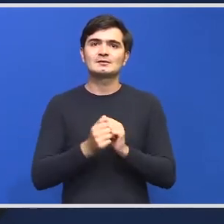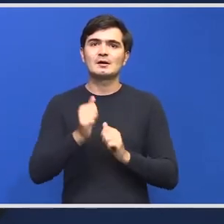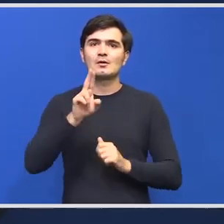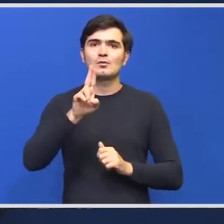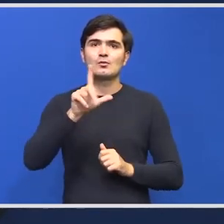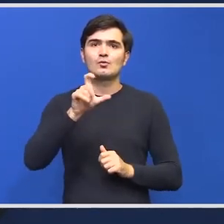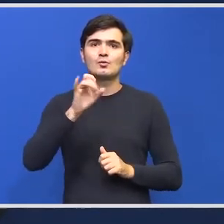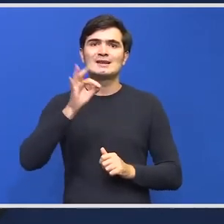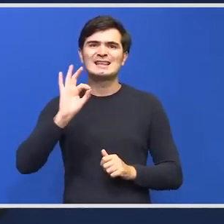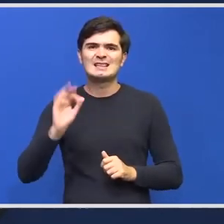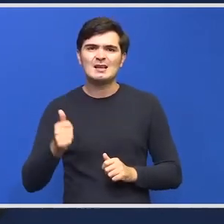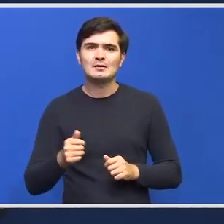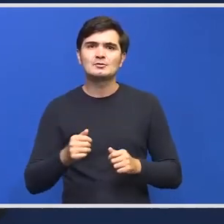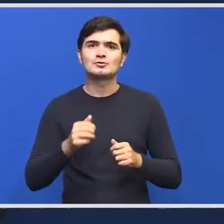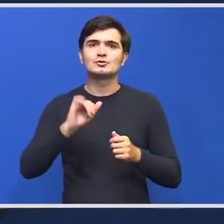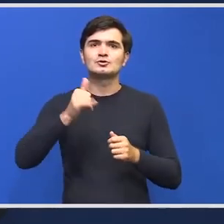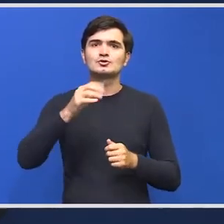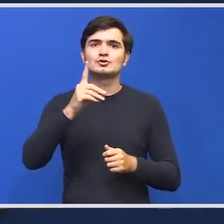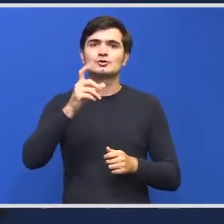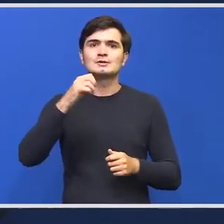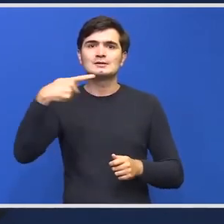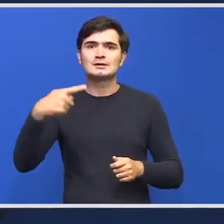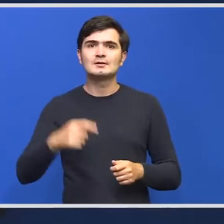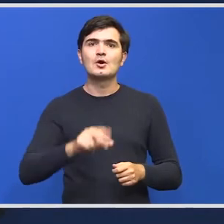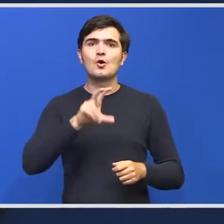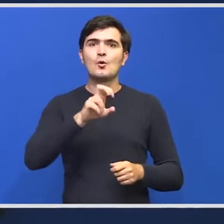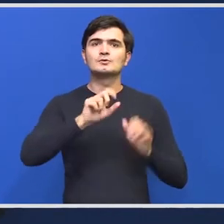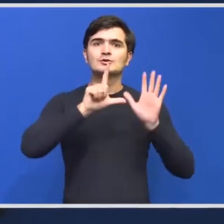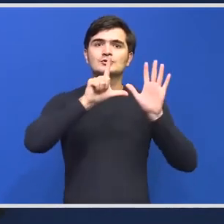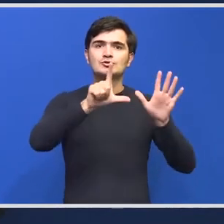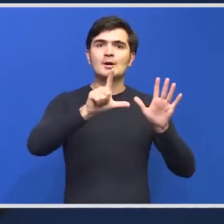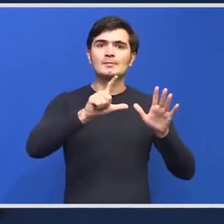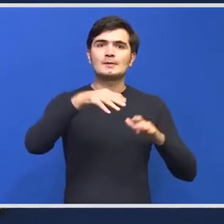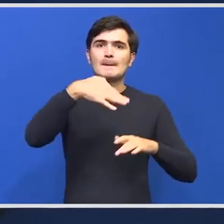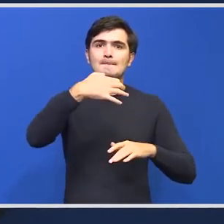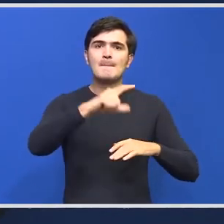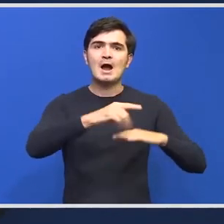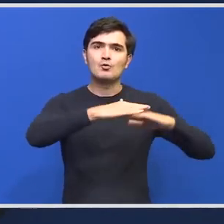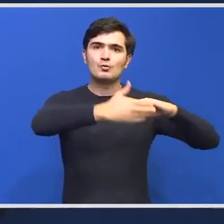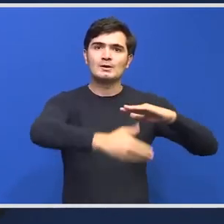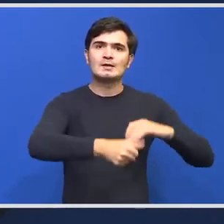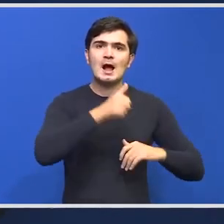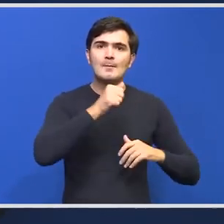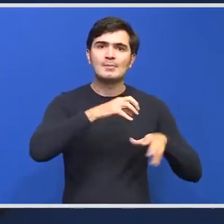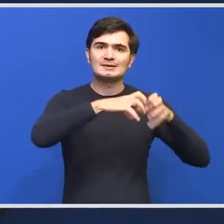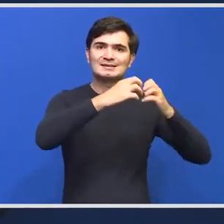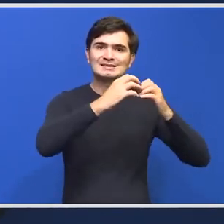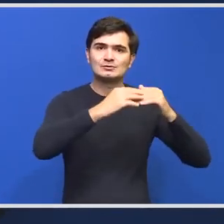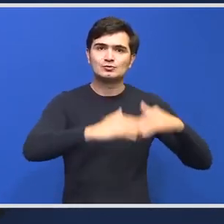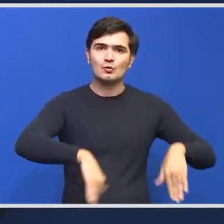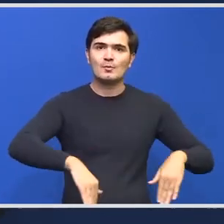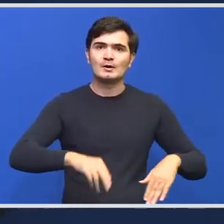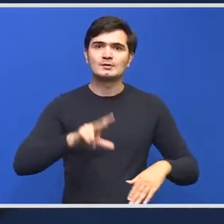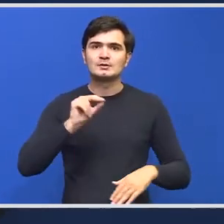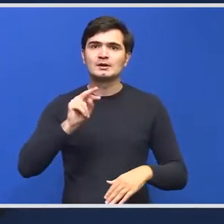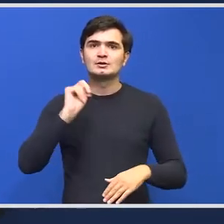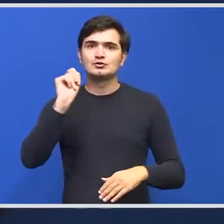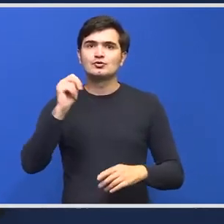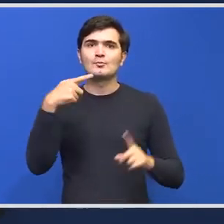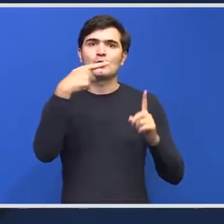și diguri, 87 de maluri surpate, 38 de obiective economico